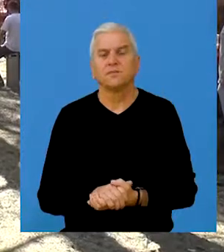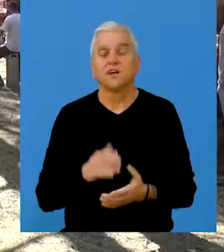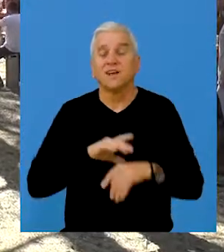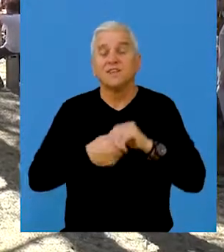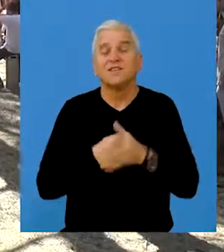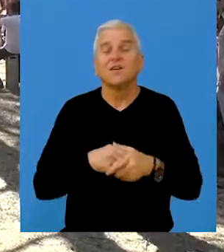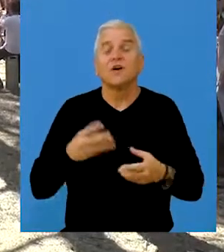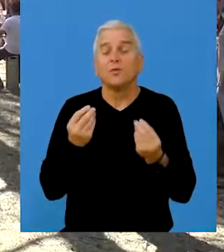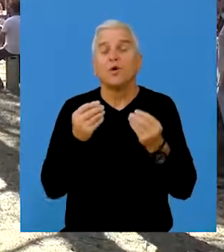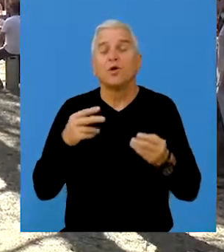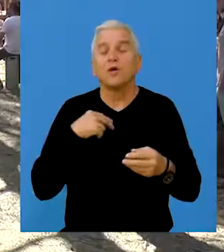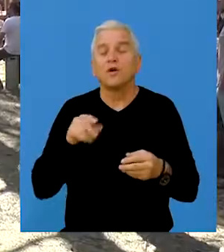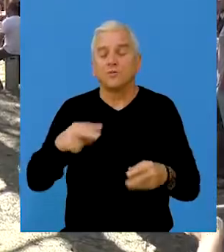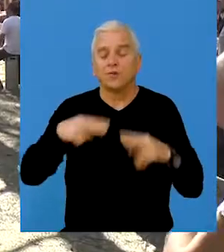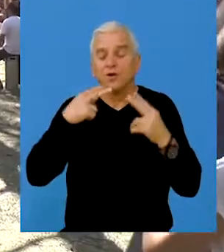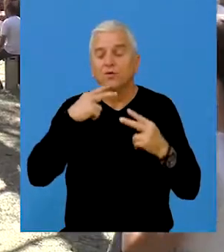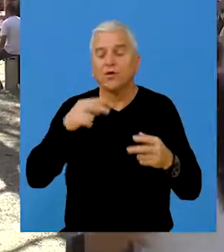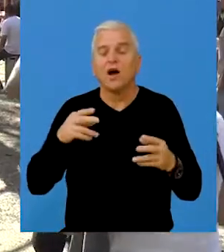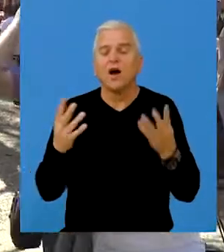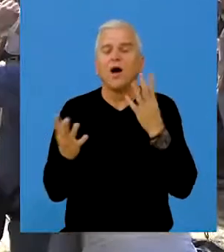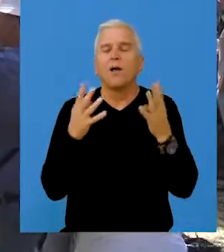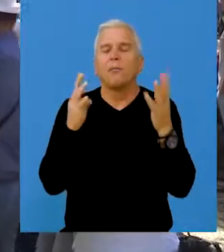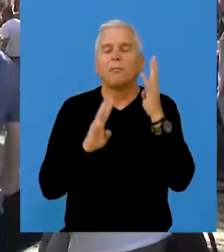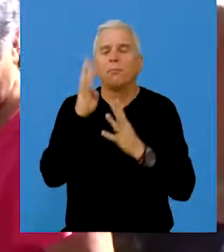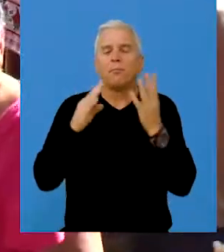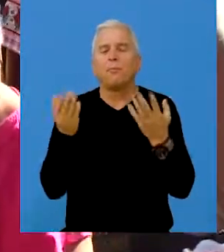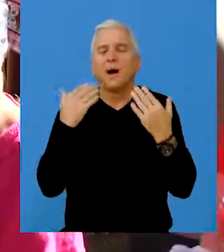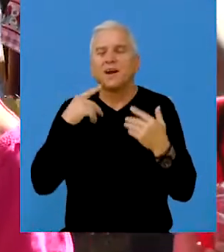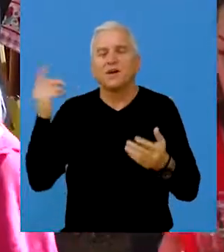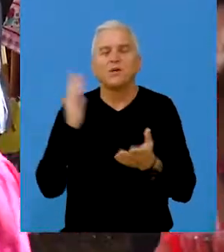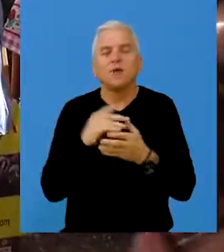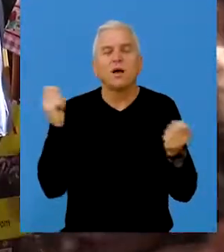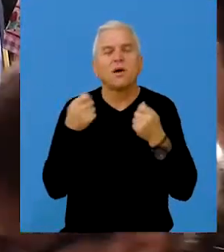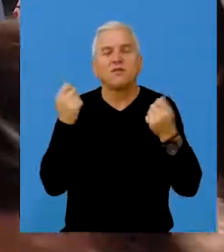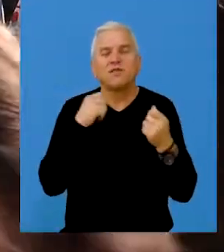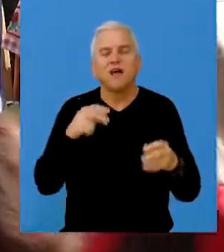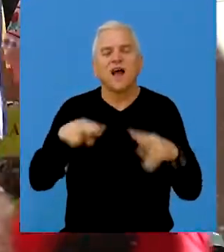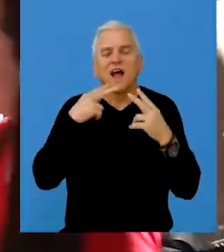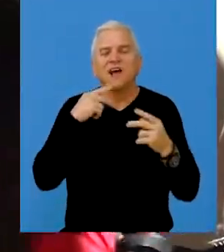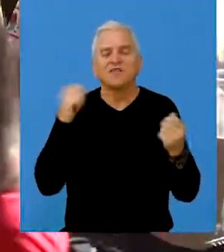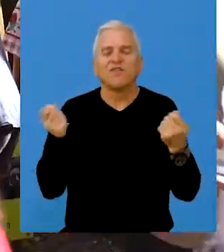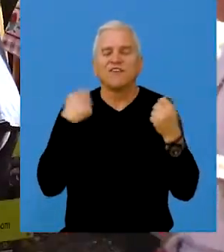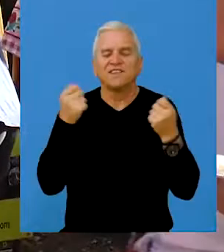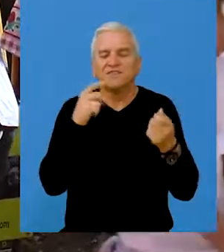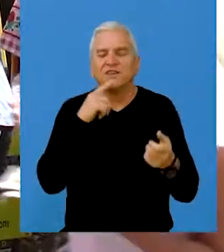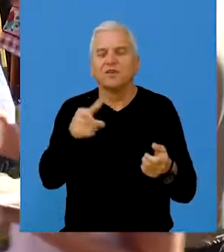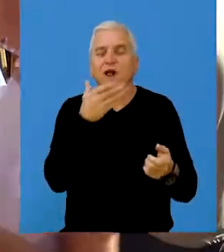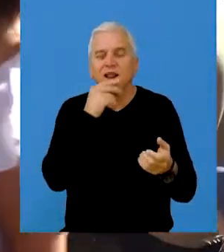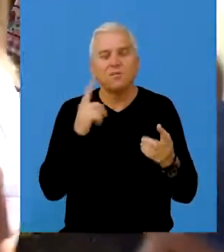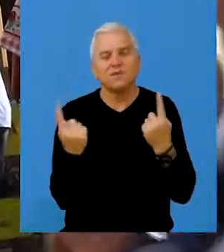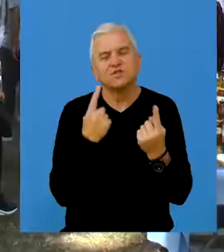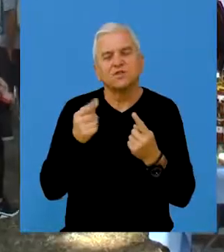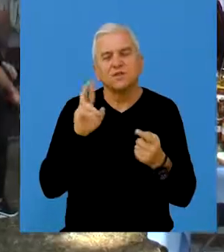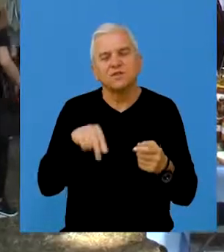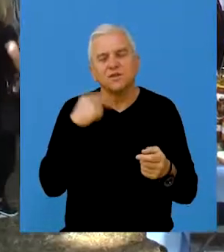Na zadovoljstvo mnogobrojnih gurmana u Goranskom parku u Bečeju održana je manifestacija Gastrofest. Ovo je bila lepa